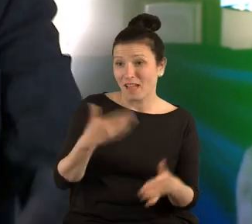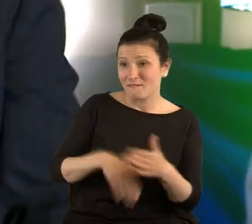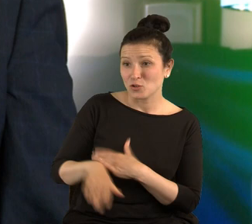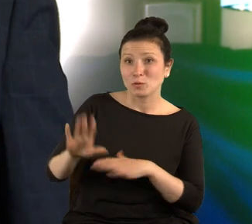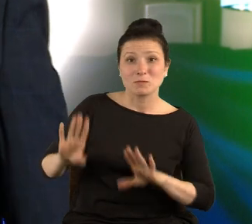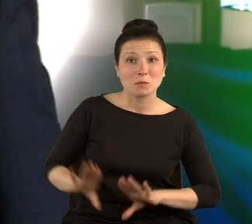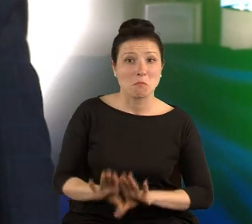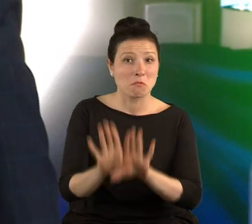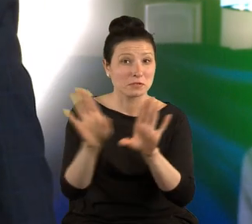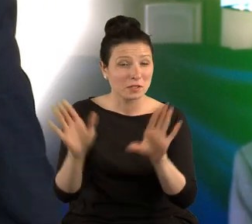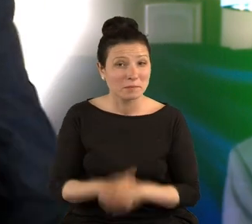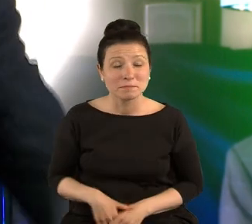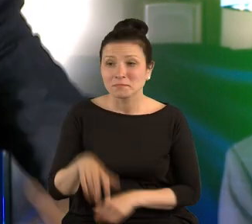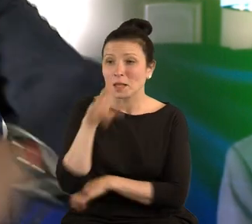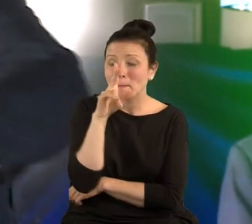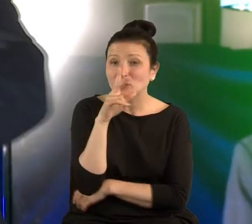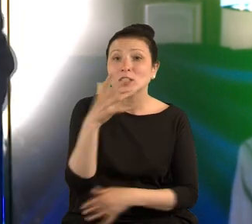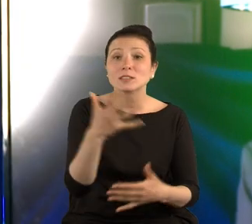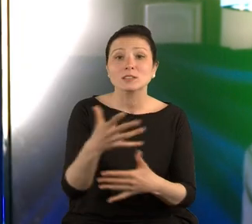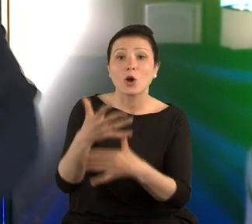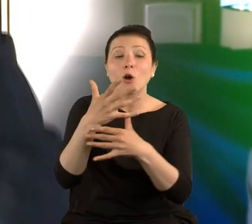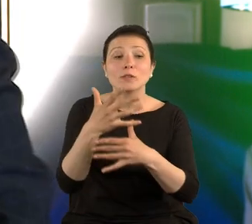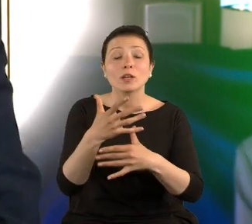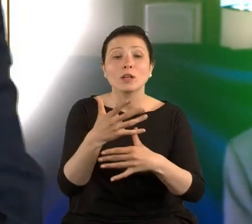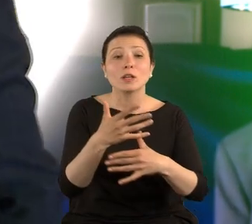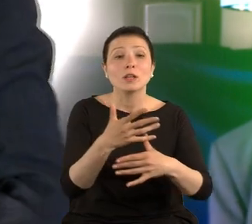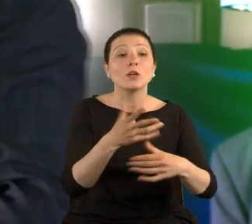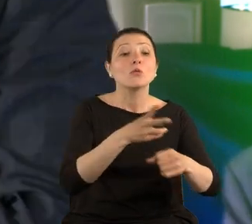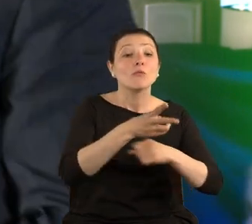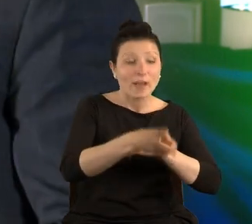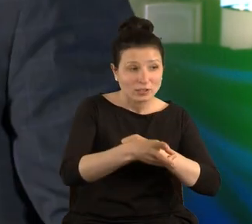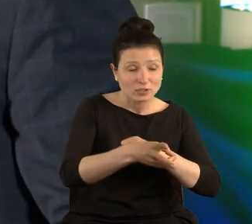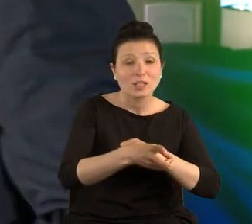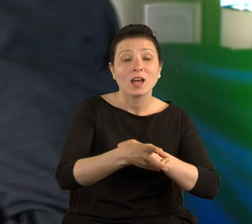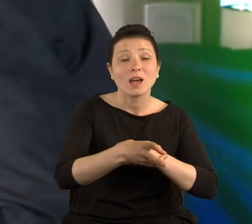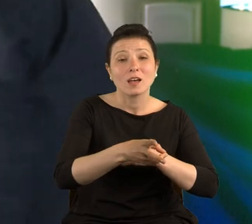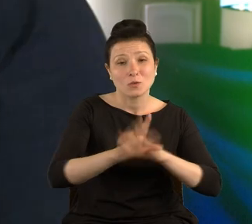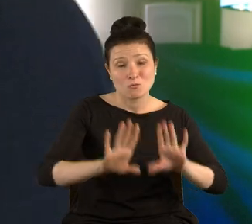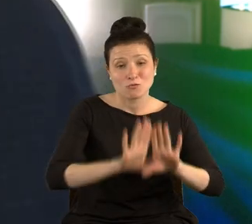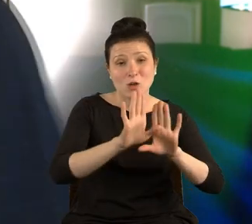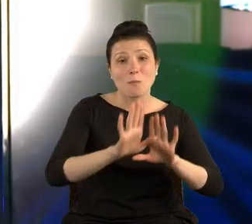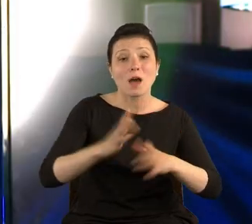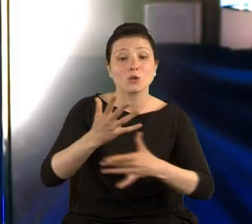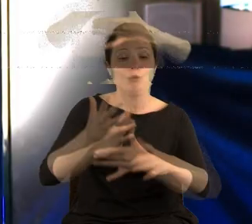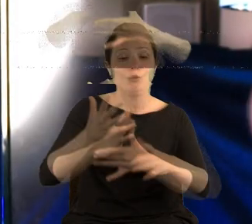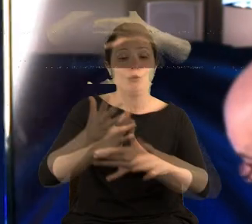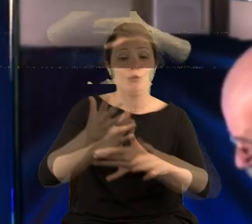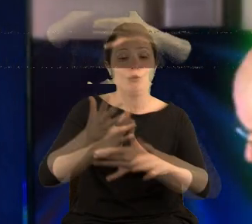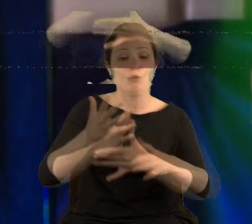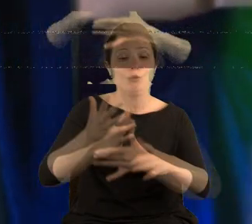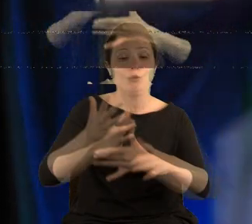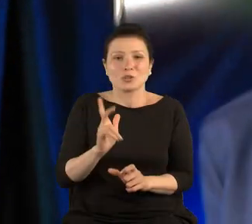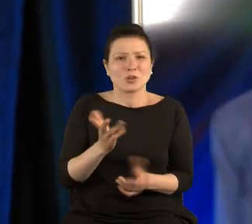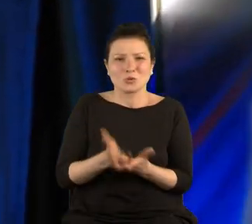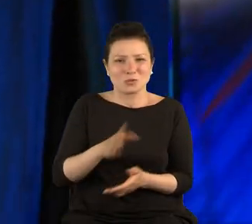tego muzeum i patrzę, a na schodach przy wejściu do Kunsthistorisches Muzeum siedzi nieżyjący już